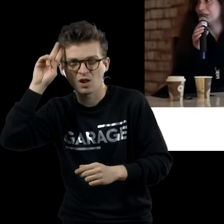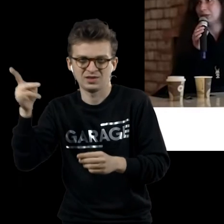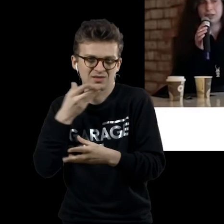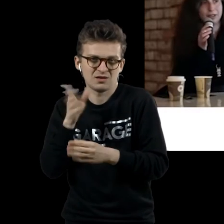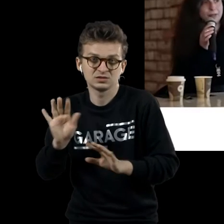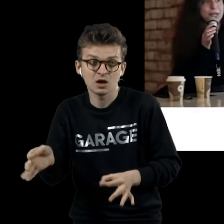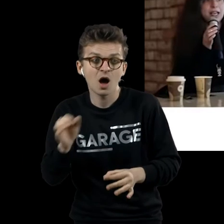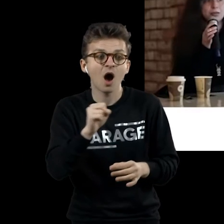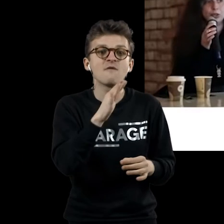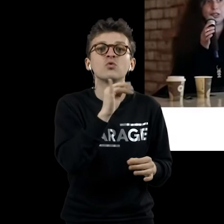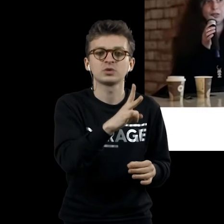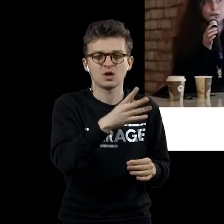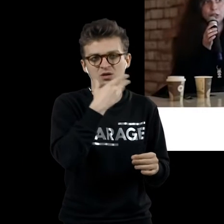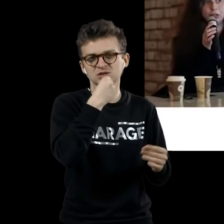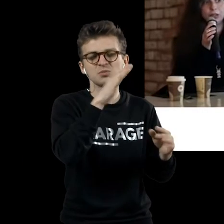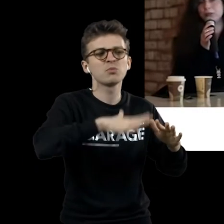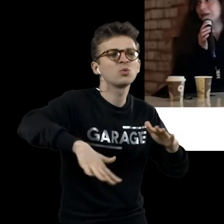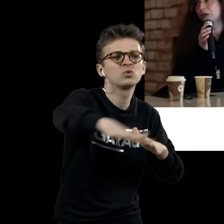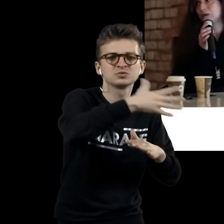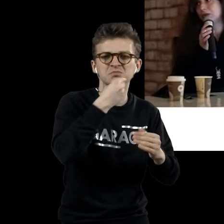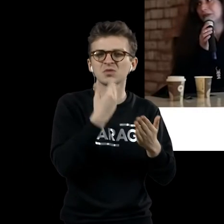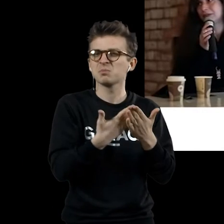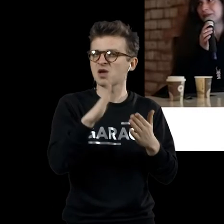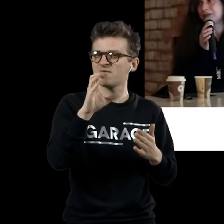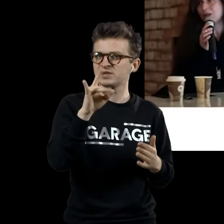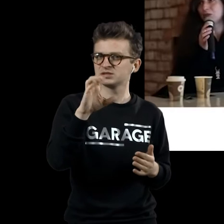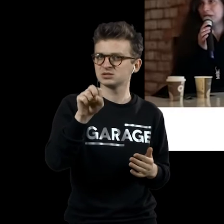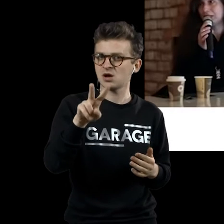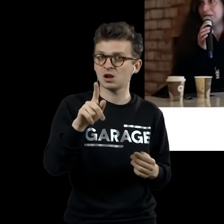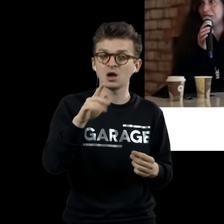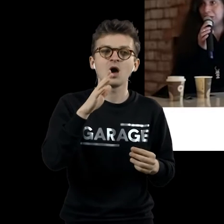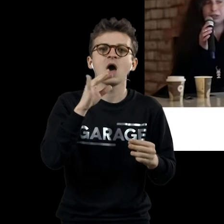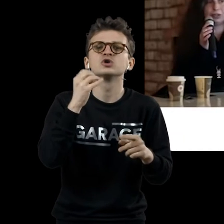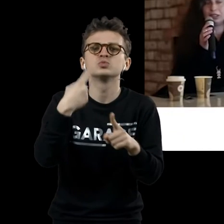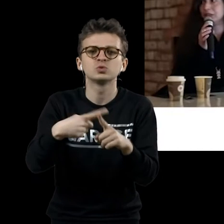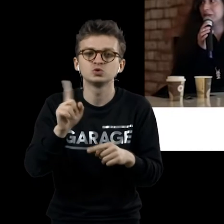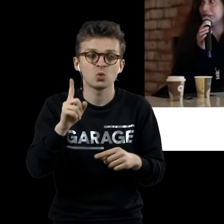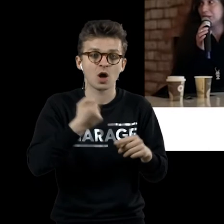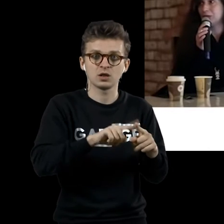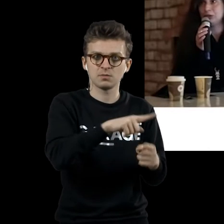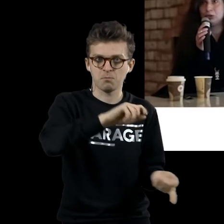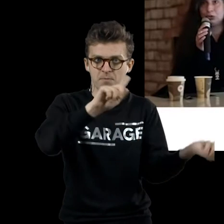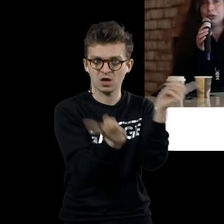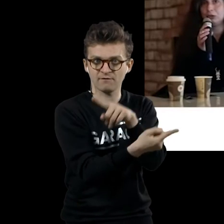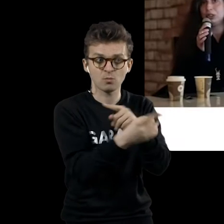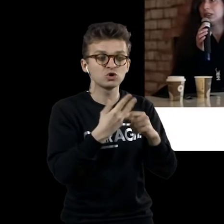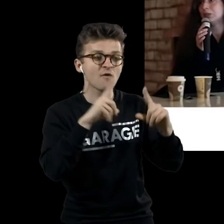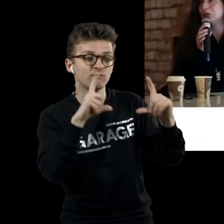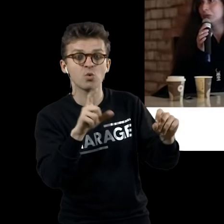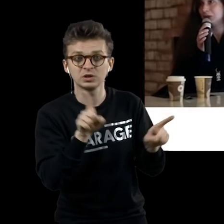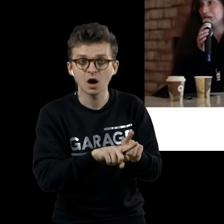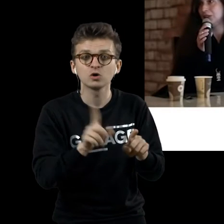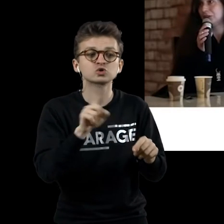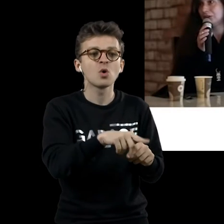да, что-то такое крайне парадное. Более того, этот предмет перевернут. Он поставлен, как бы, сфотографирован таким образом, что его